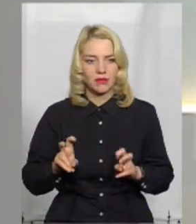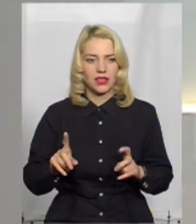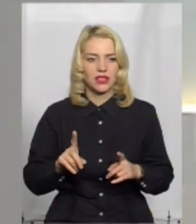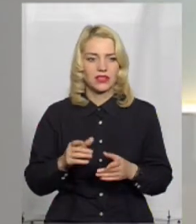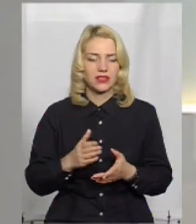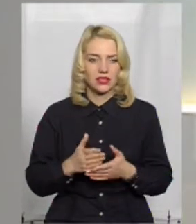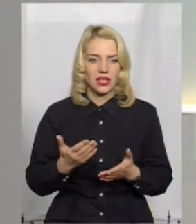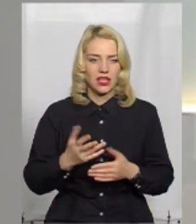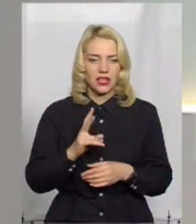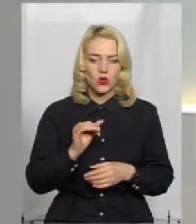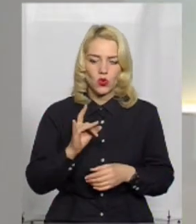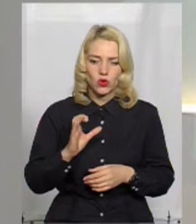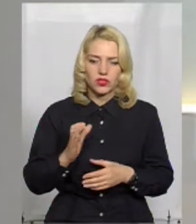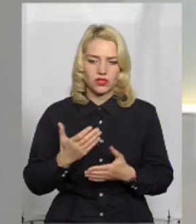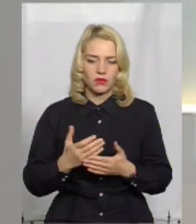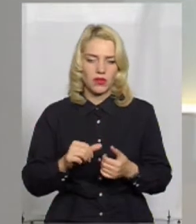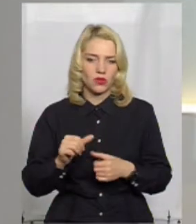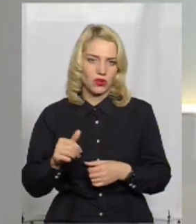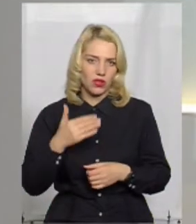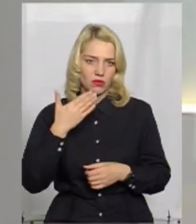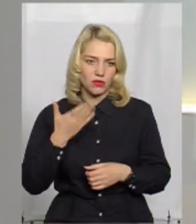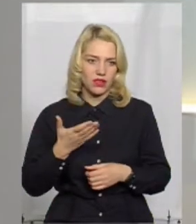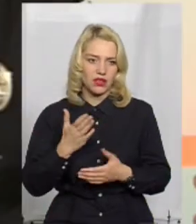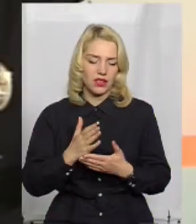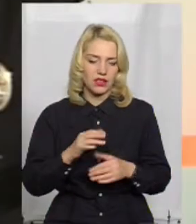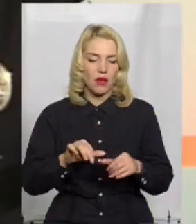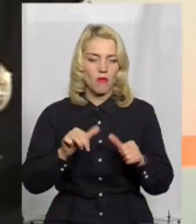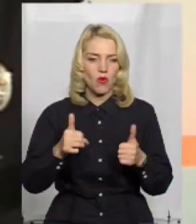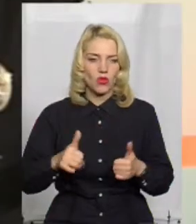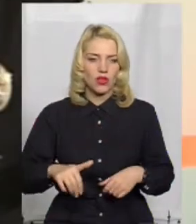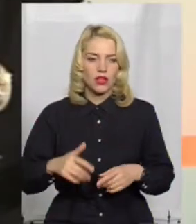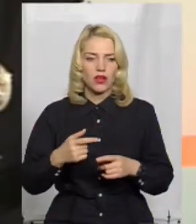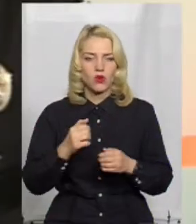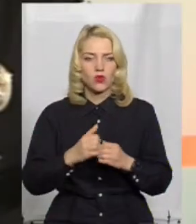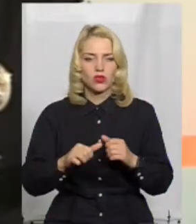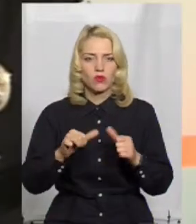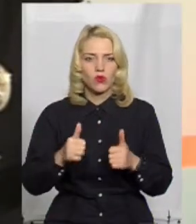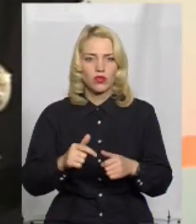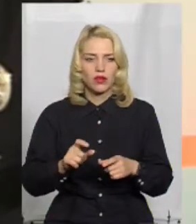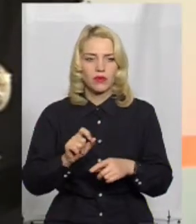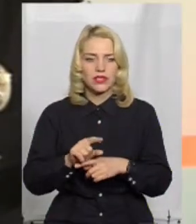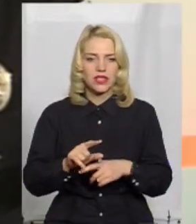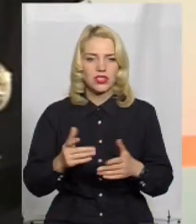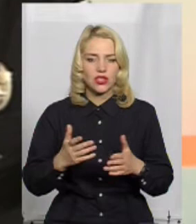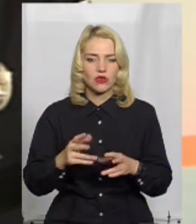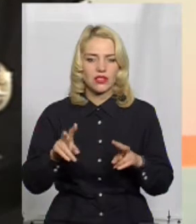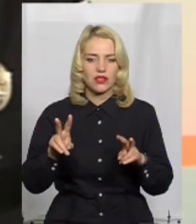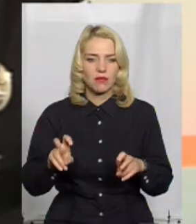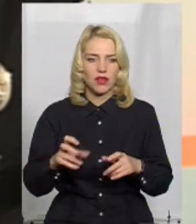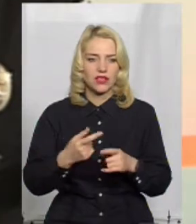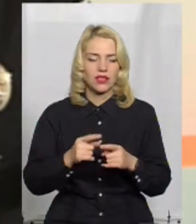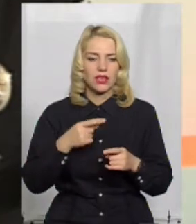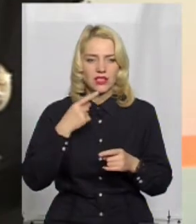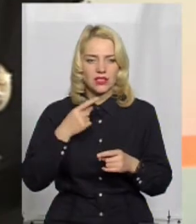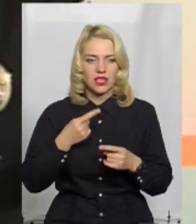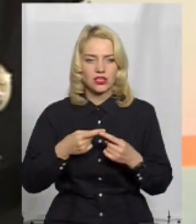курс якийсь окремий? Є модулі, кожен модуль призначений до якоїсь тематики. Скажу більше,